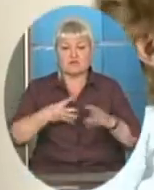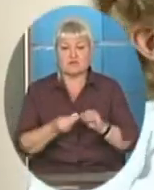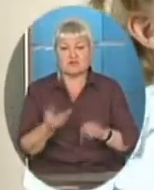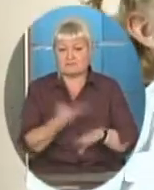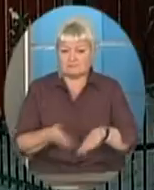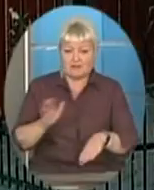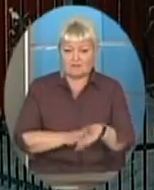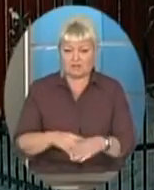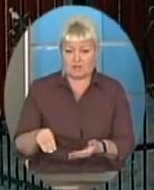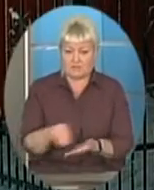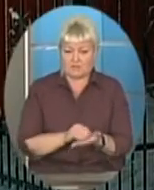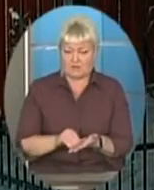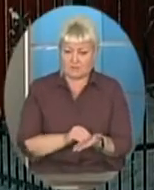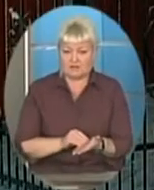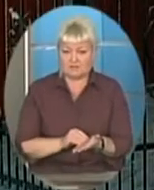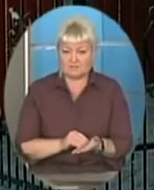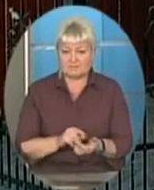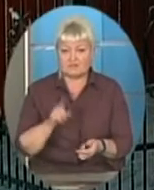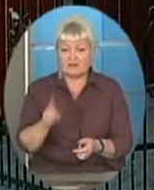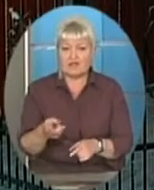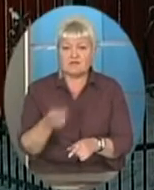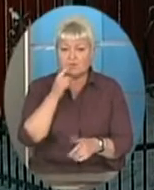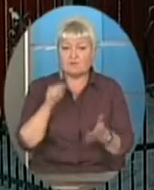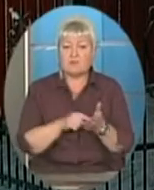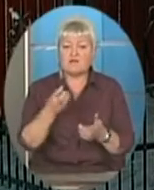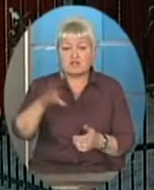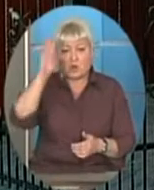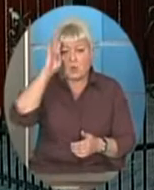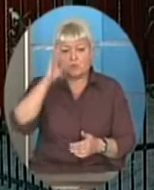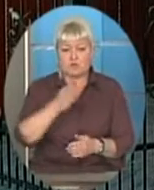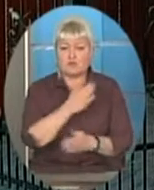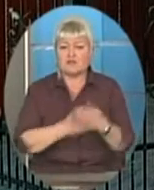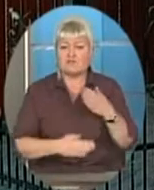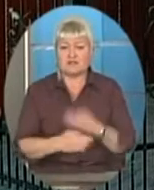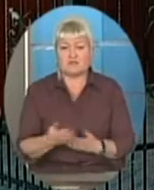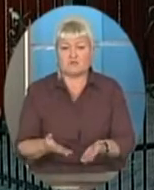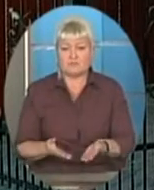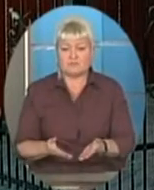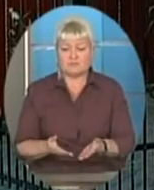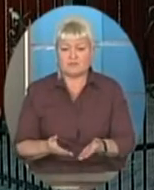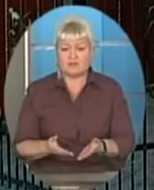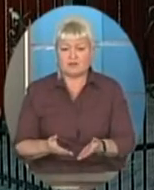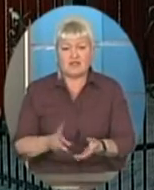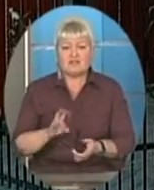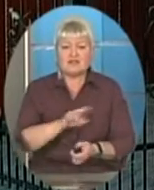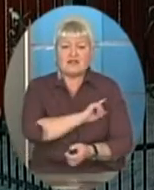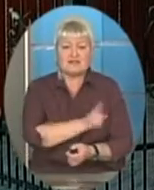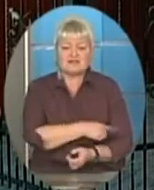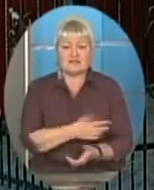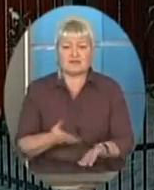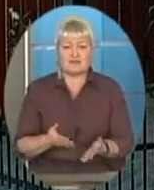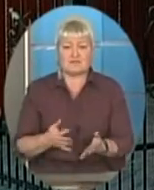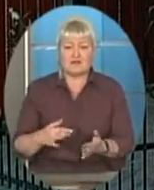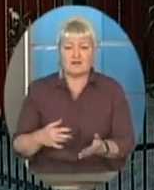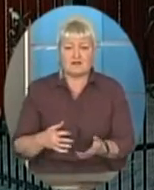тренувань. Він попав до мене ще хлопчиком, інвалідом, не координованим, не сильним, не координовав